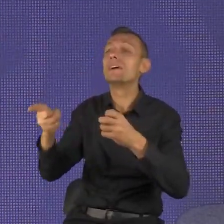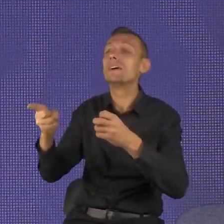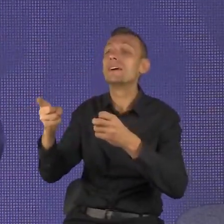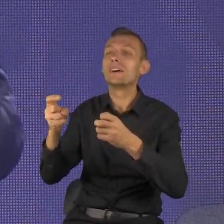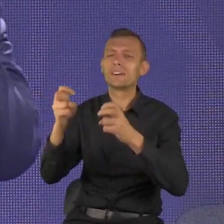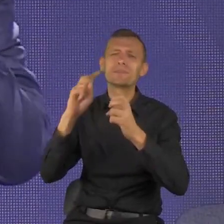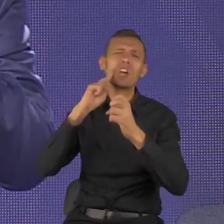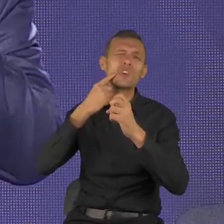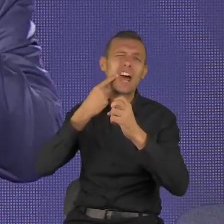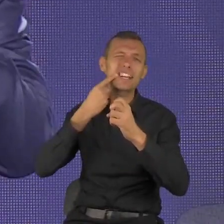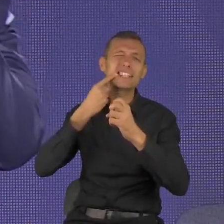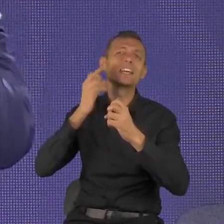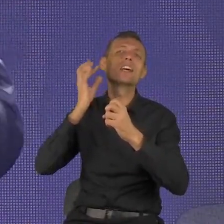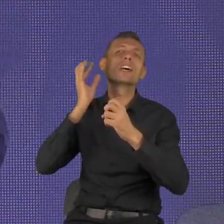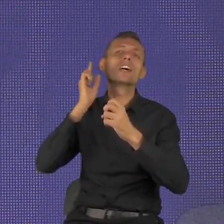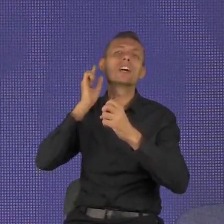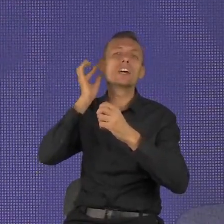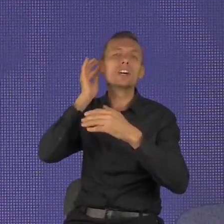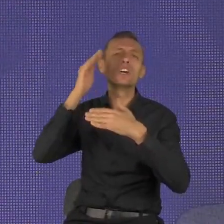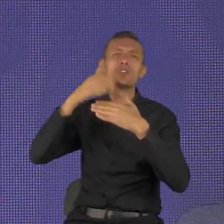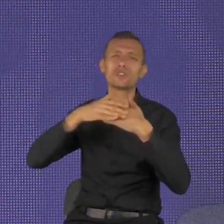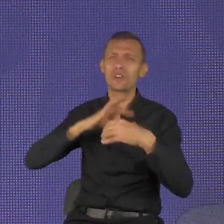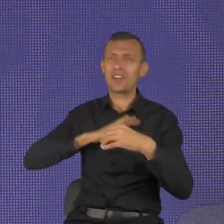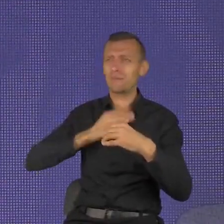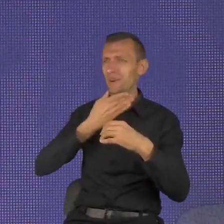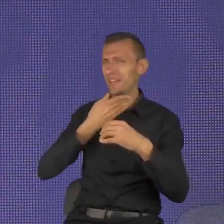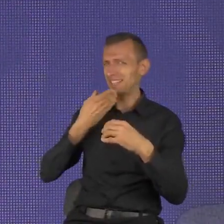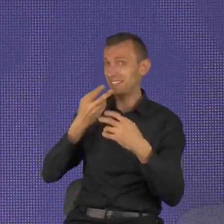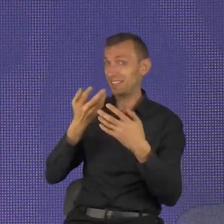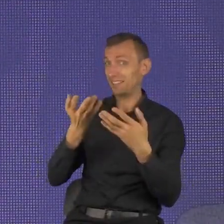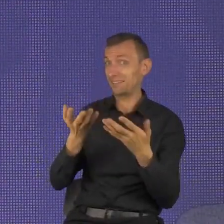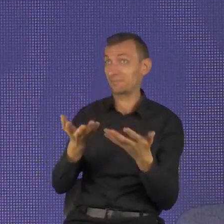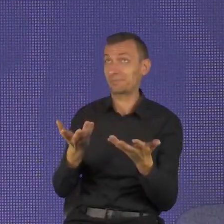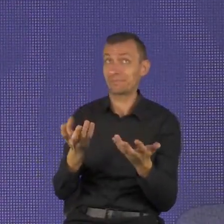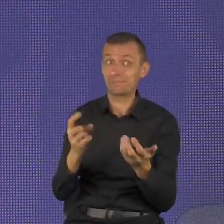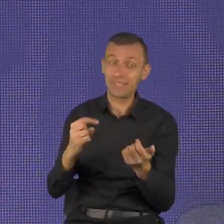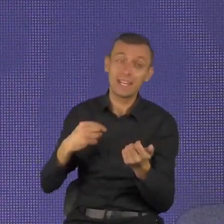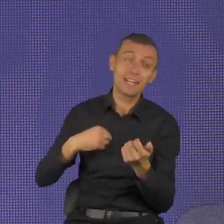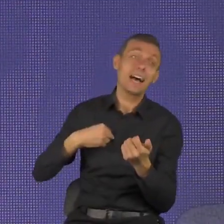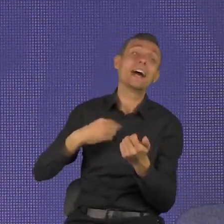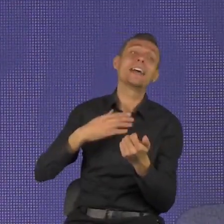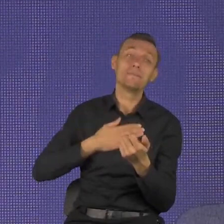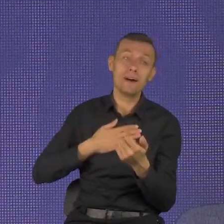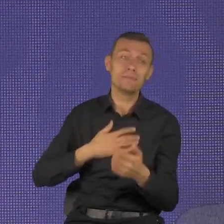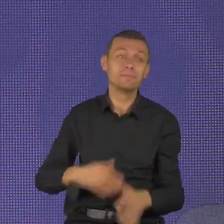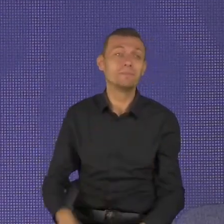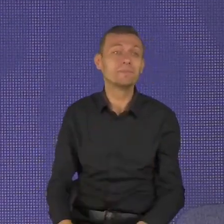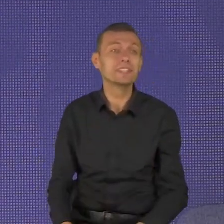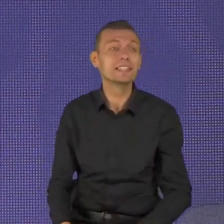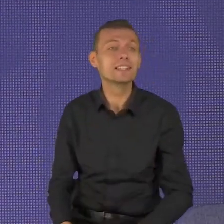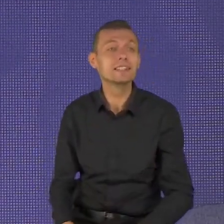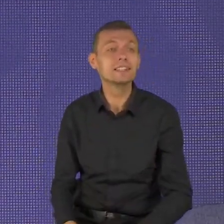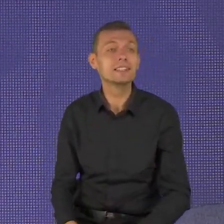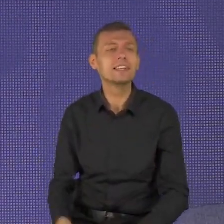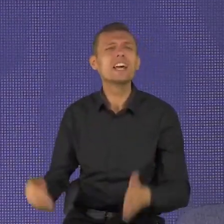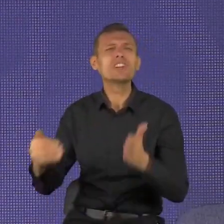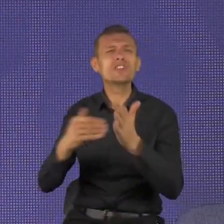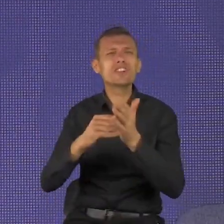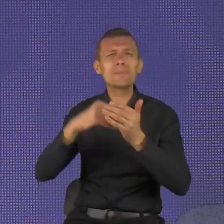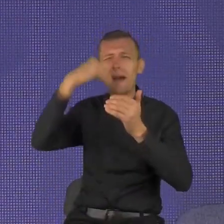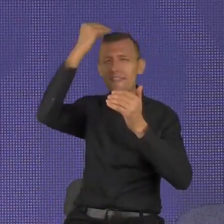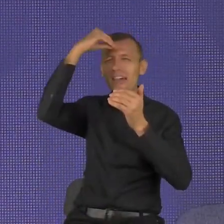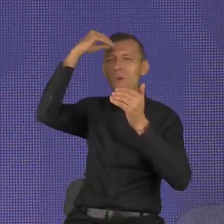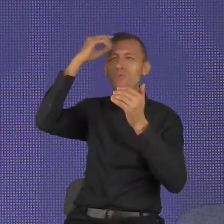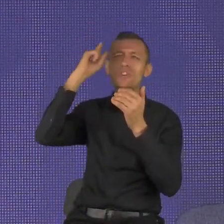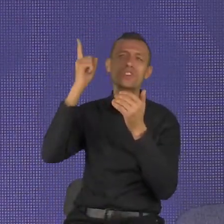Musisz słuchać zanim będziesz mówił. To jest druga strategia z Bożego Słowa w procesie zwalniania. Wiecie, tak